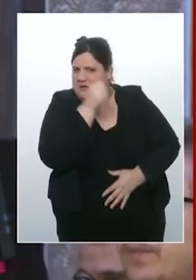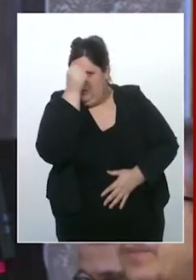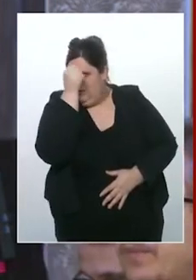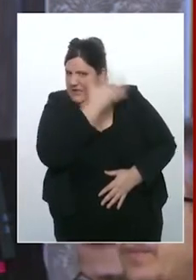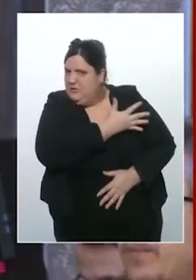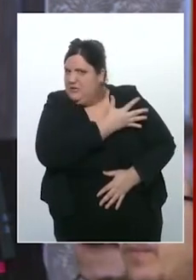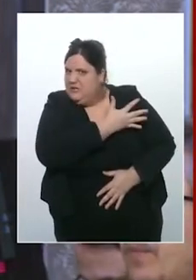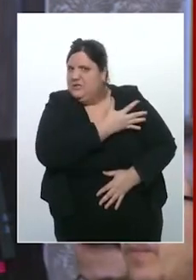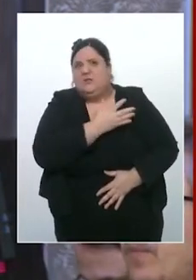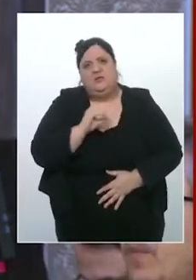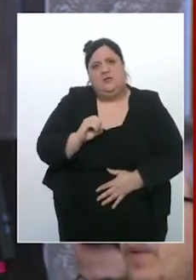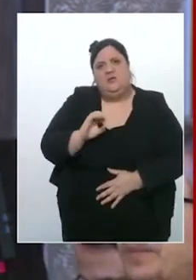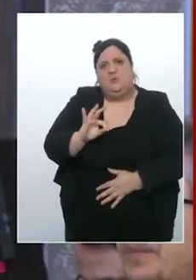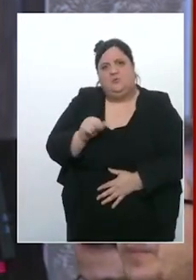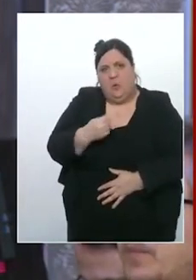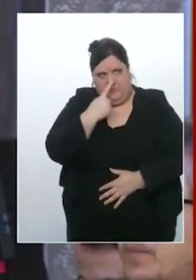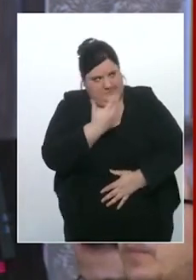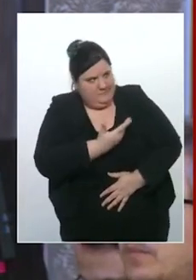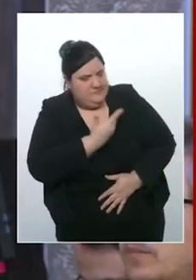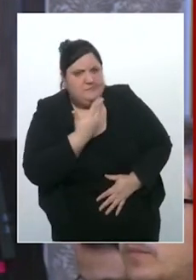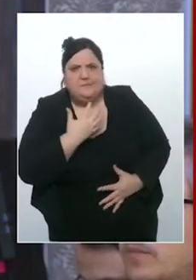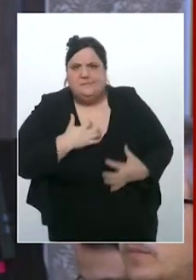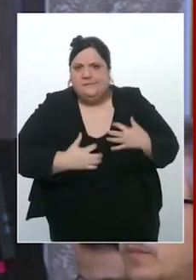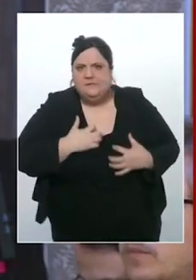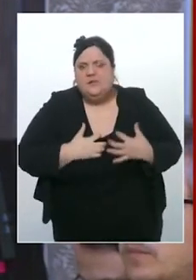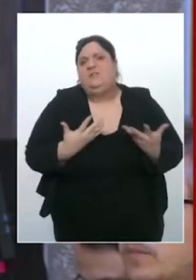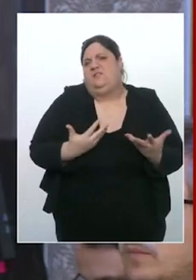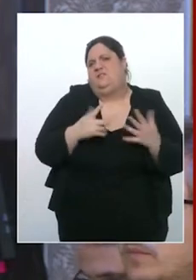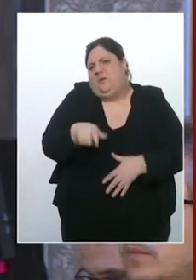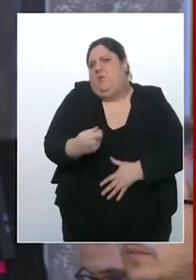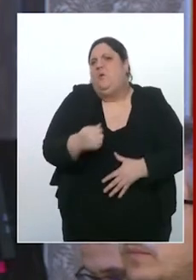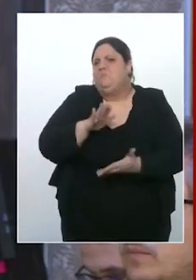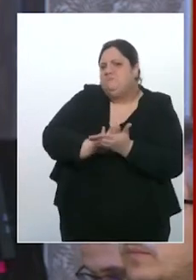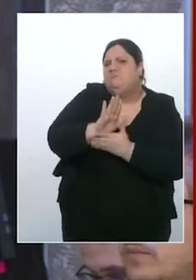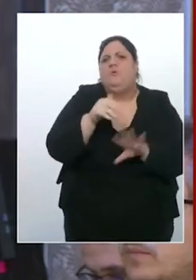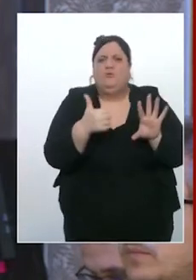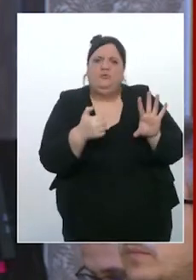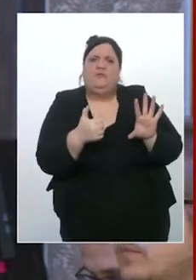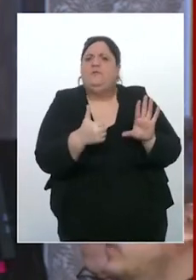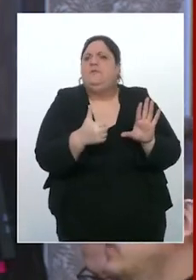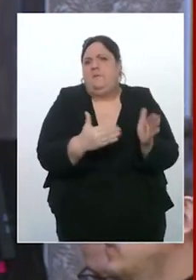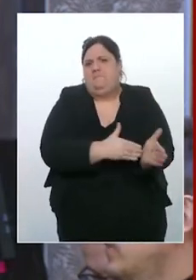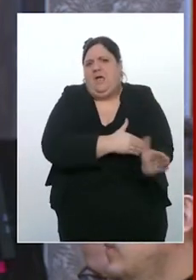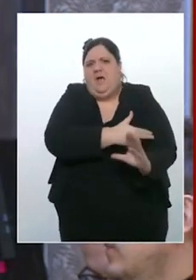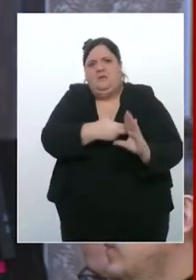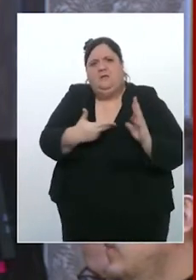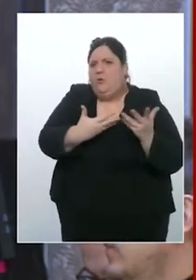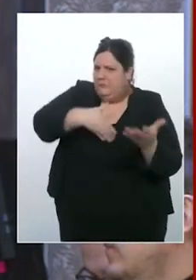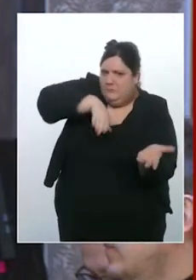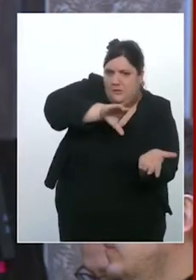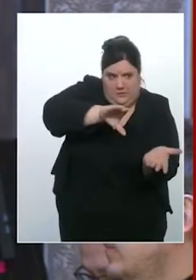'aides à destination de l'Ukraine qui sont bloquées et surtout des déclarations très inquiétantes, notamment de Donald Trump. Difficile de prévoir l'issue des élections américaines.